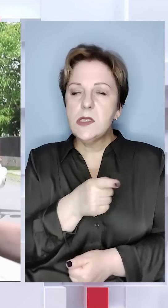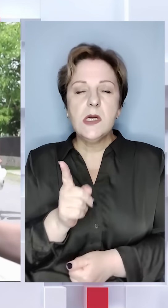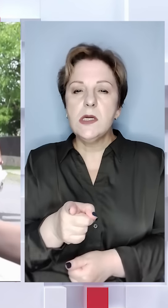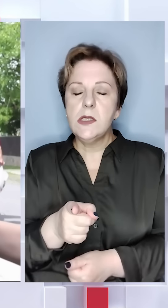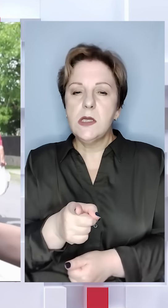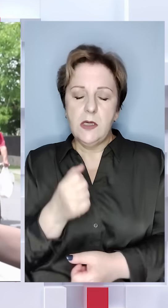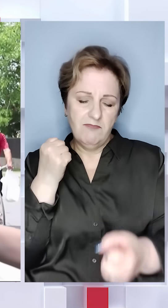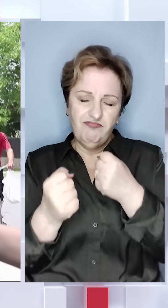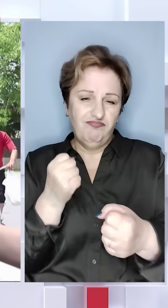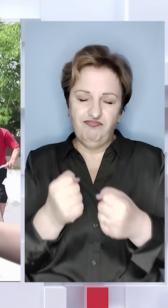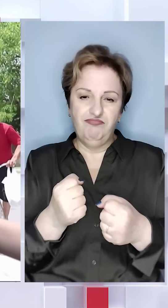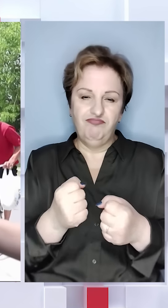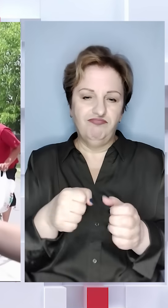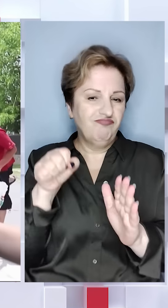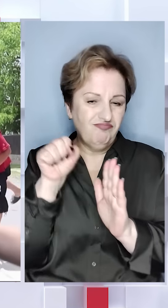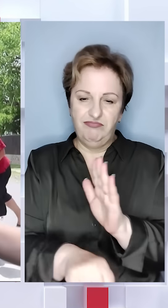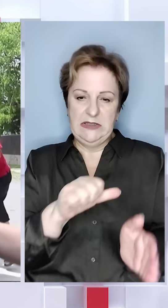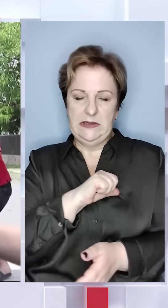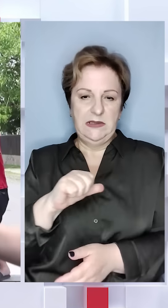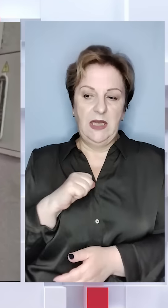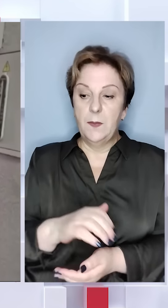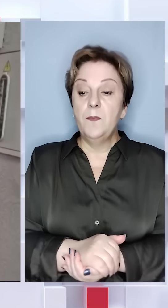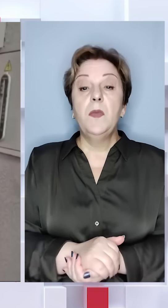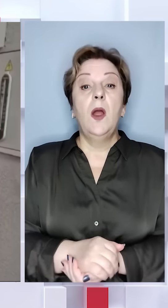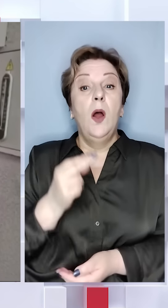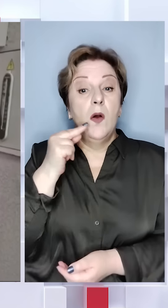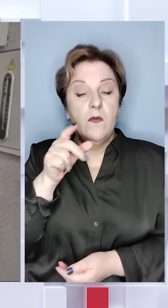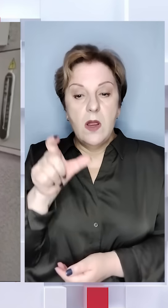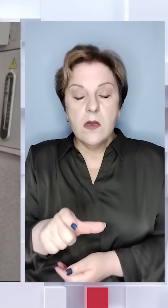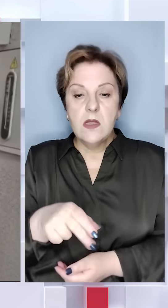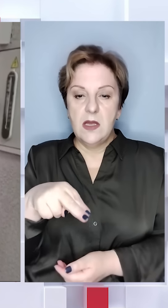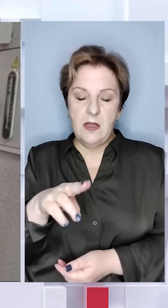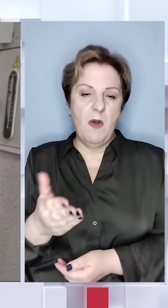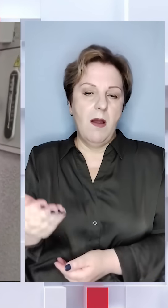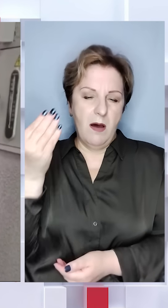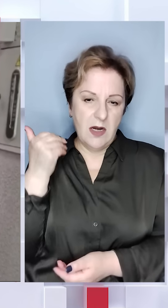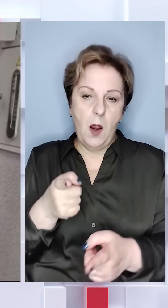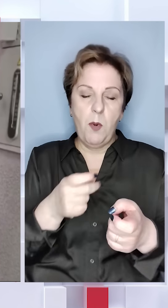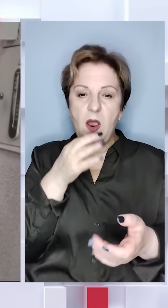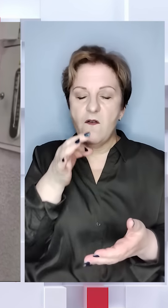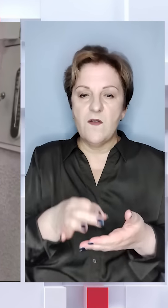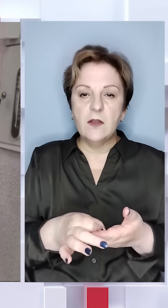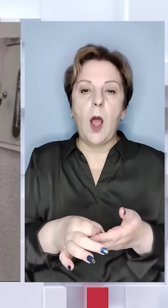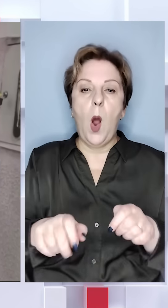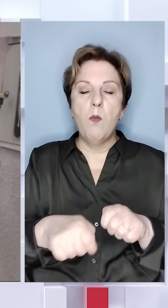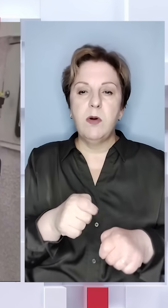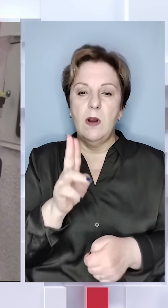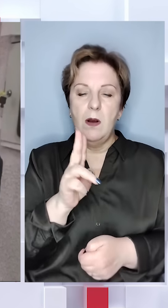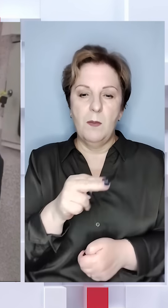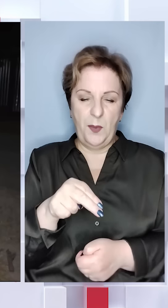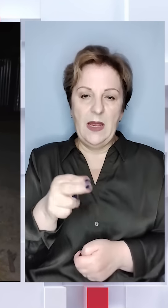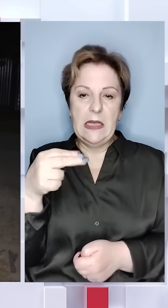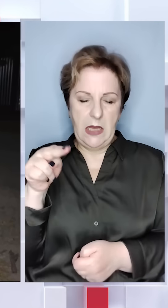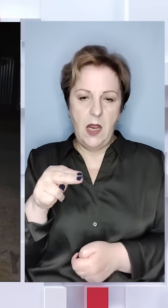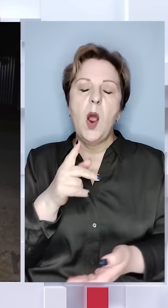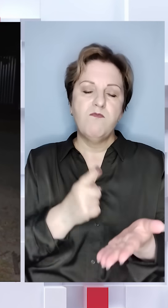скінчити. Само суд з ним зробити. Про те, що винуватець ДТП не раз притягався до відповідальності за порушення правил дорожнього